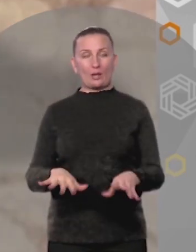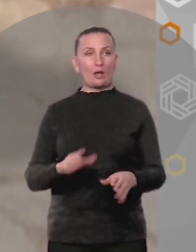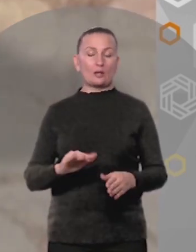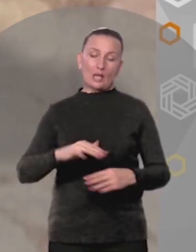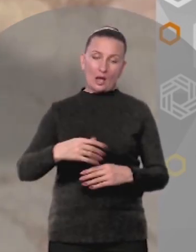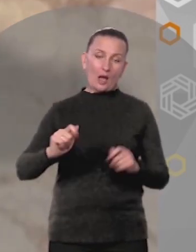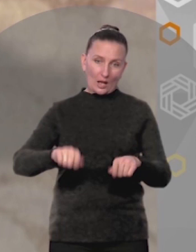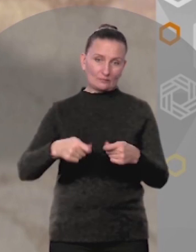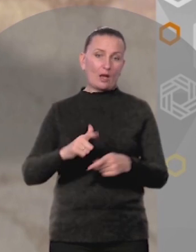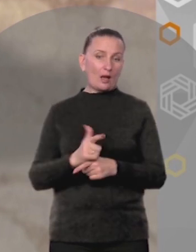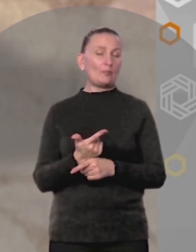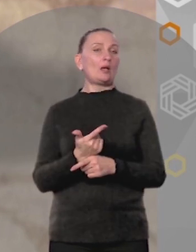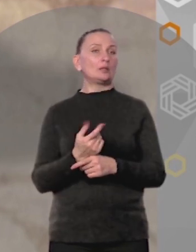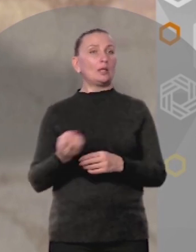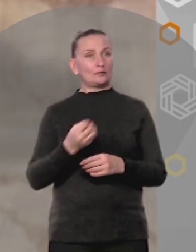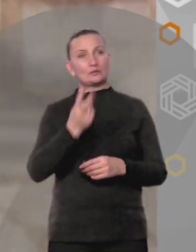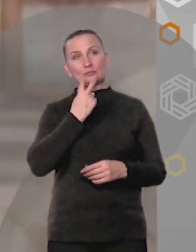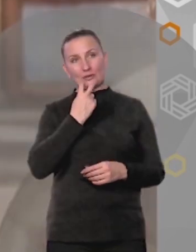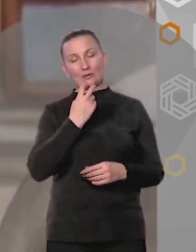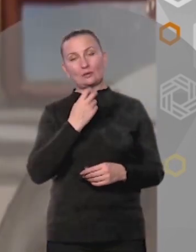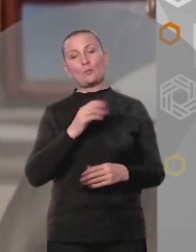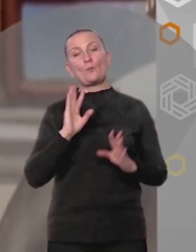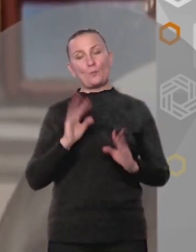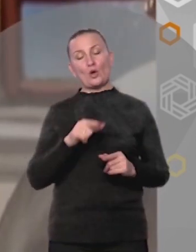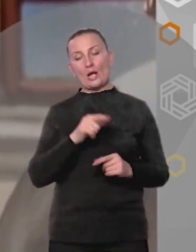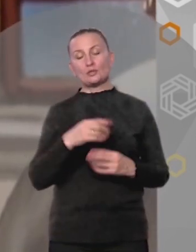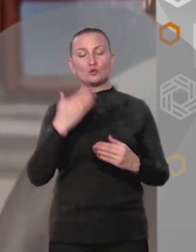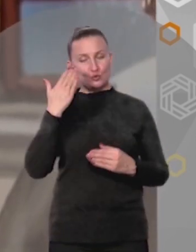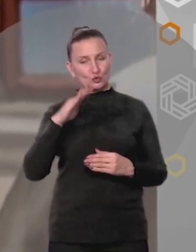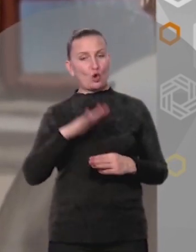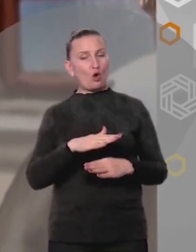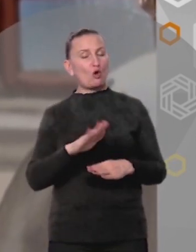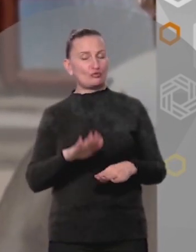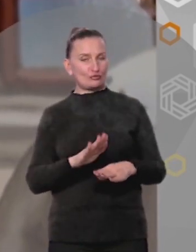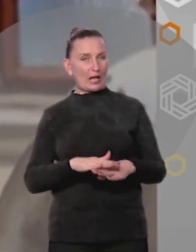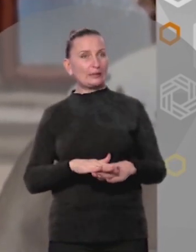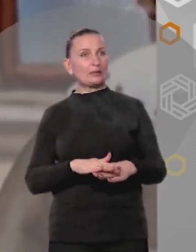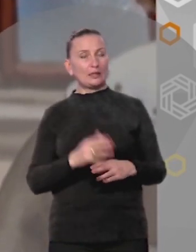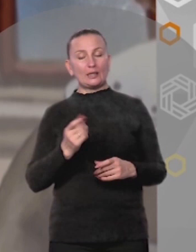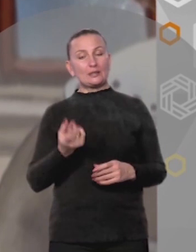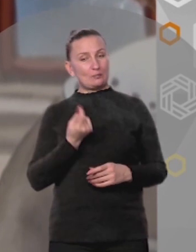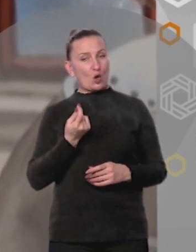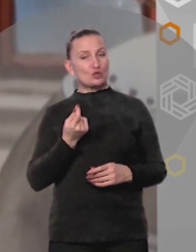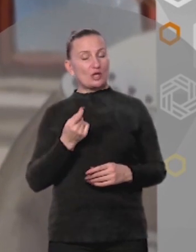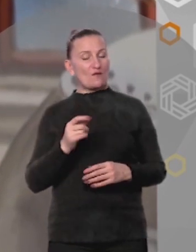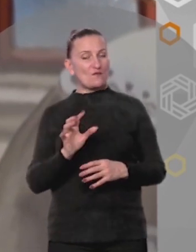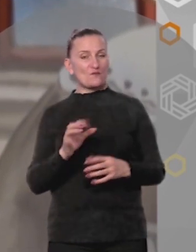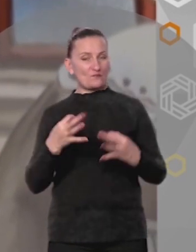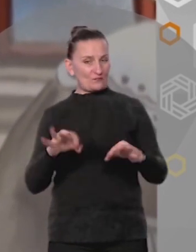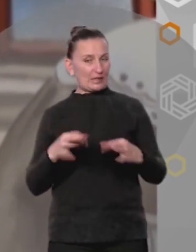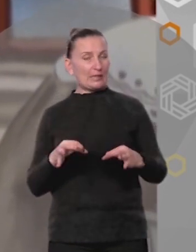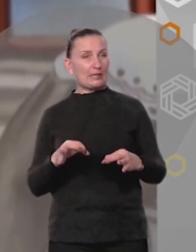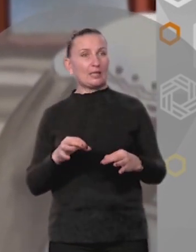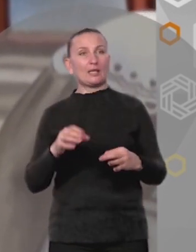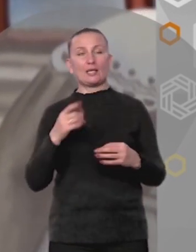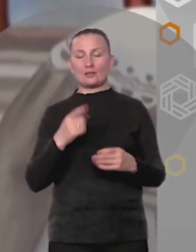их надевала И смеялась вновь Пусть они с чужой ноги И немного велики Но зато не